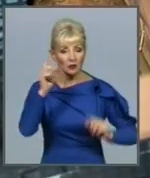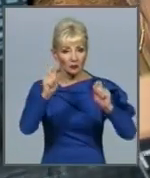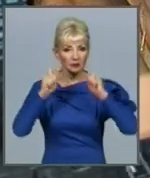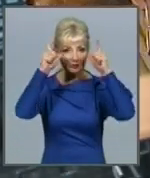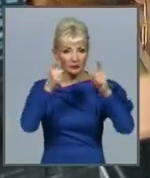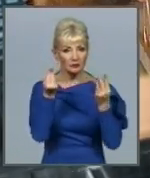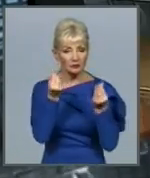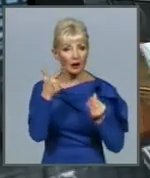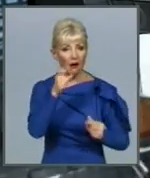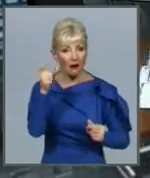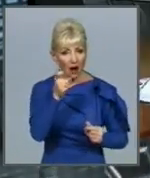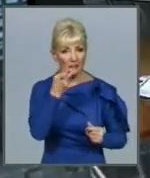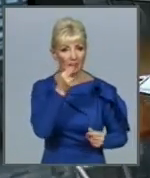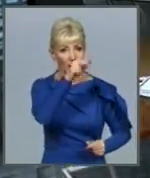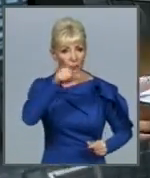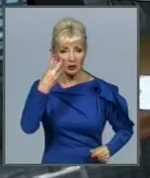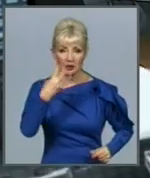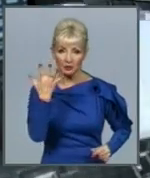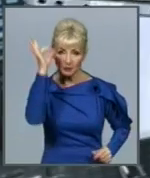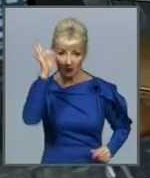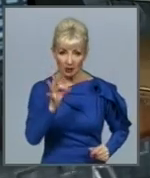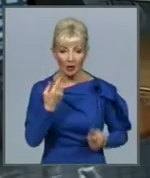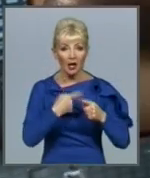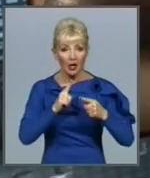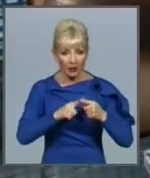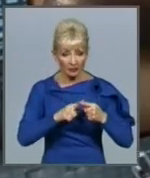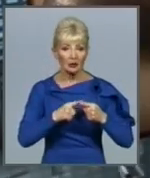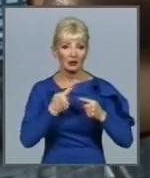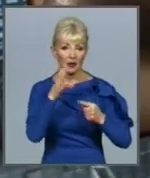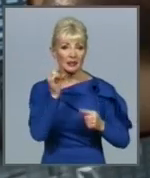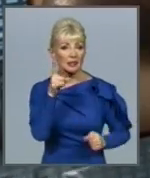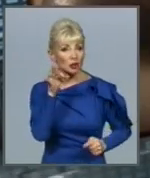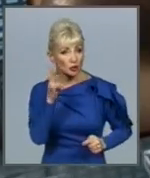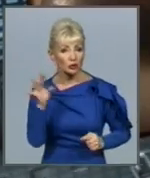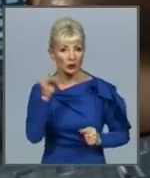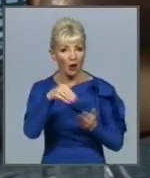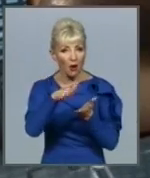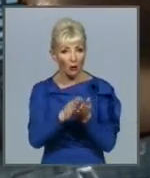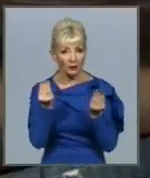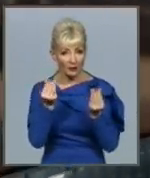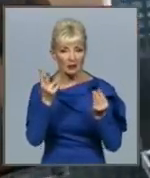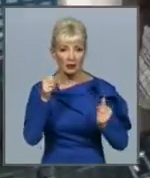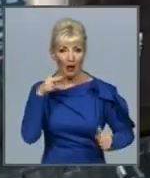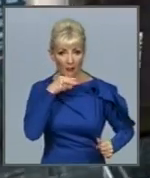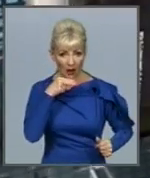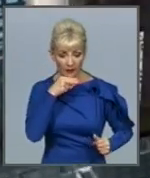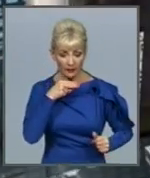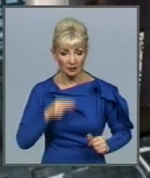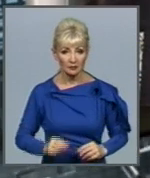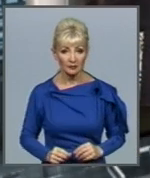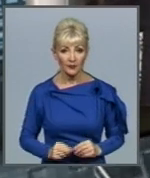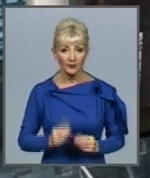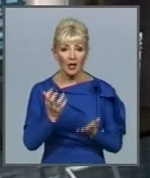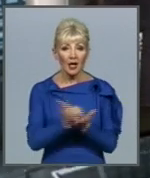на 35%. Це обумовлено сезонністю та збільшення оптової ціни на паливо. Заробітчан хочуть зобов